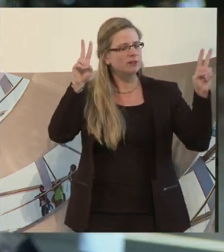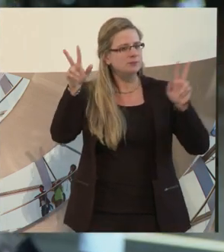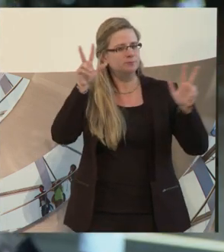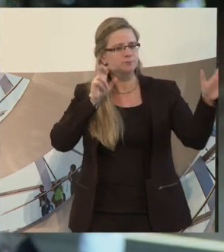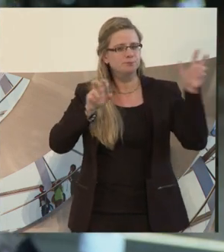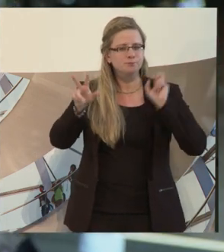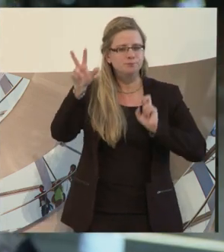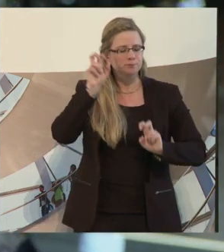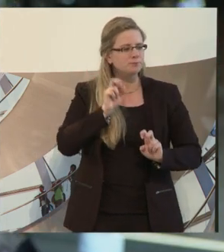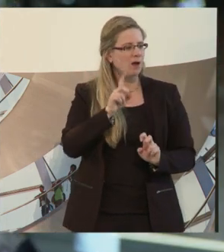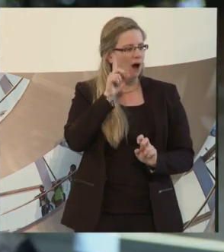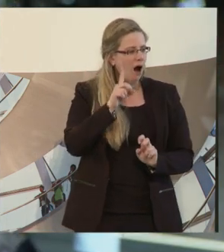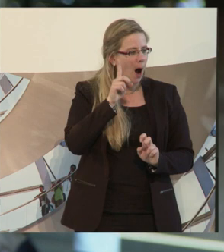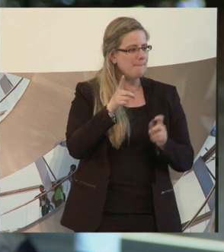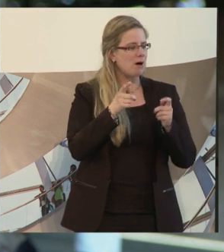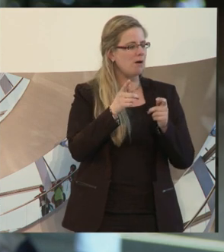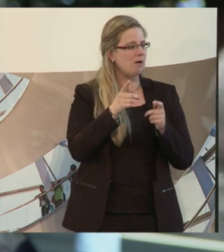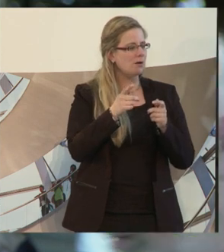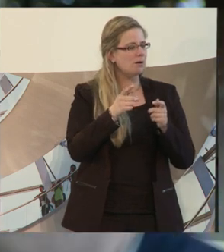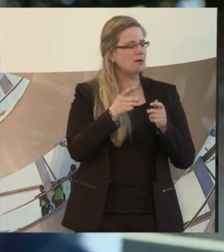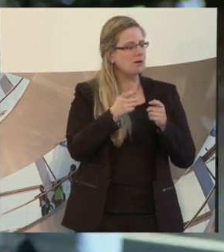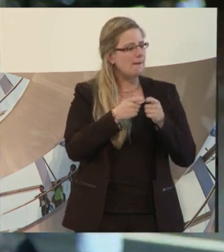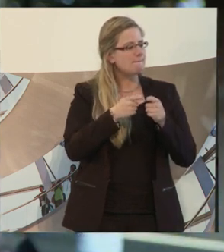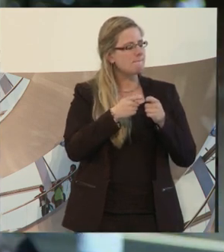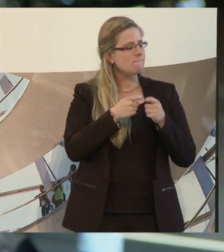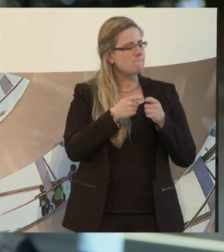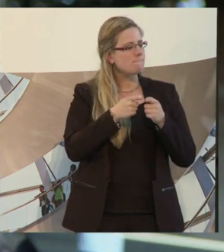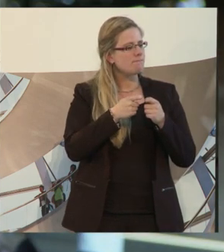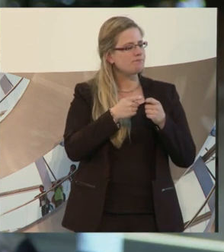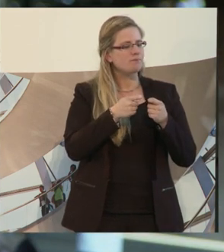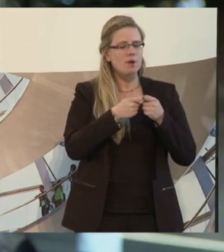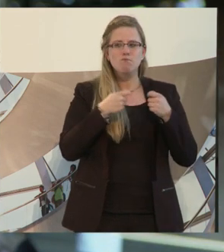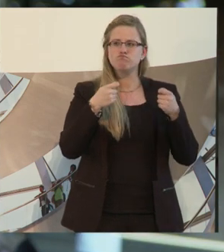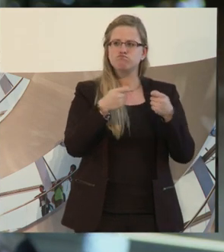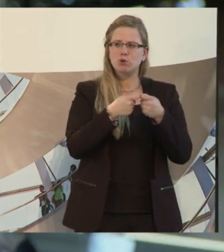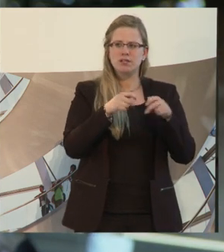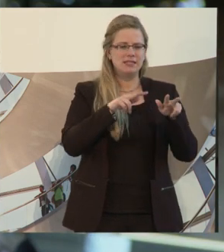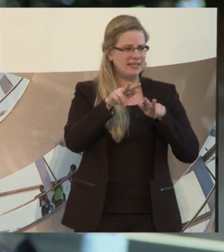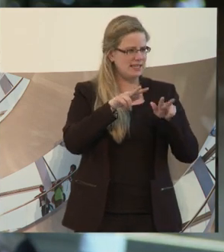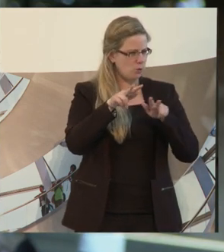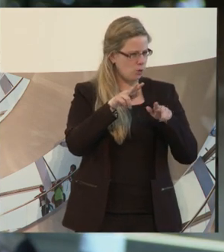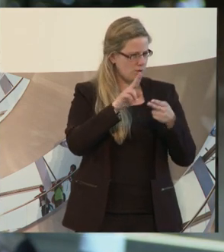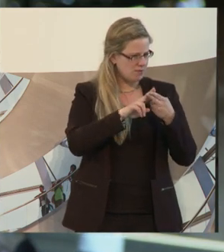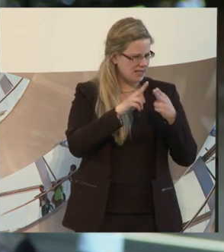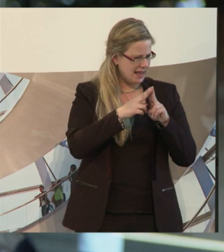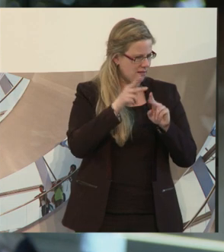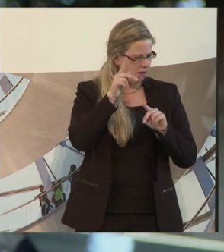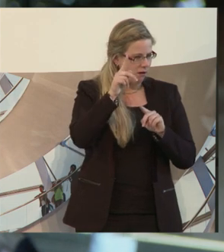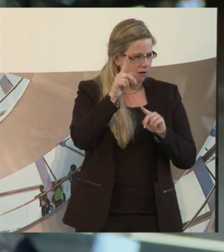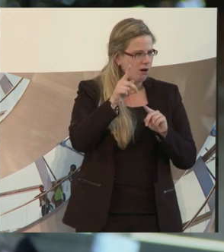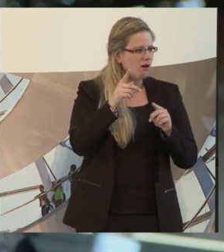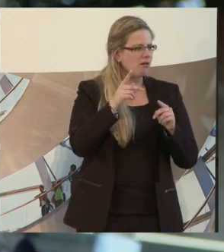wenn wir Mitglieder der Bundesregierung noch hier haben, warum tun wir erstmal nicht die